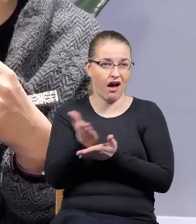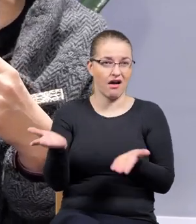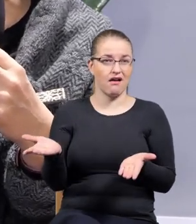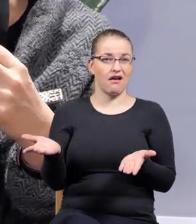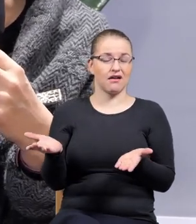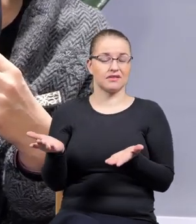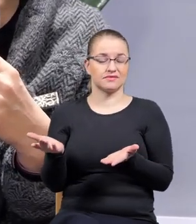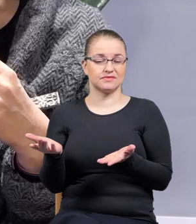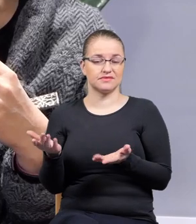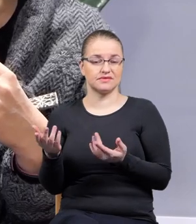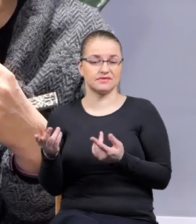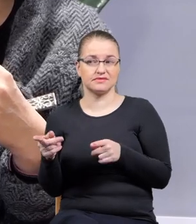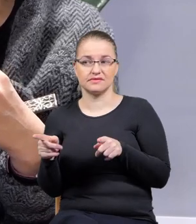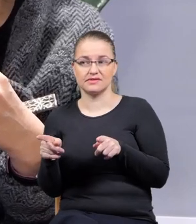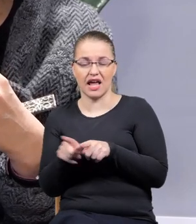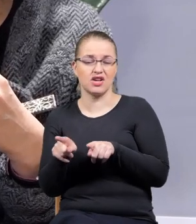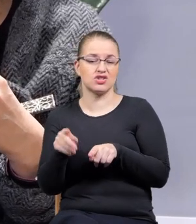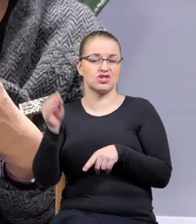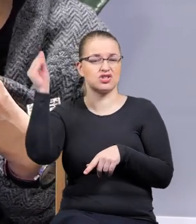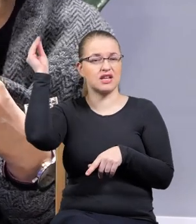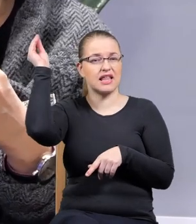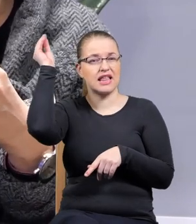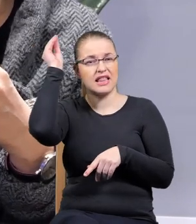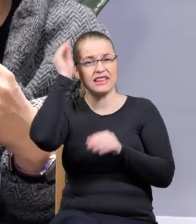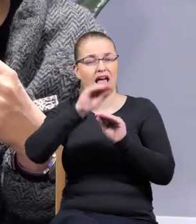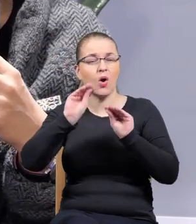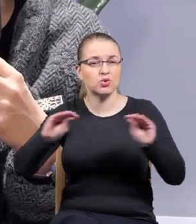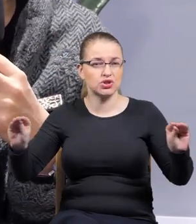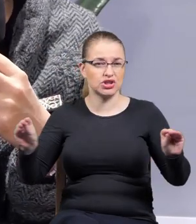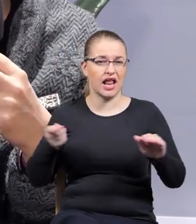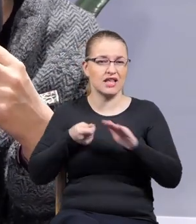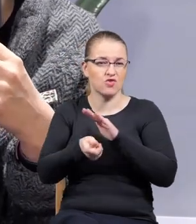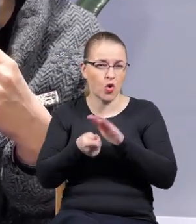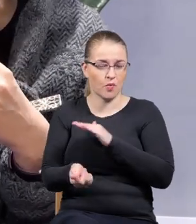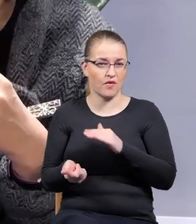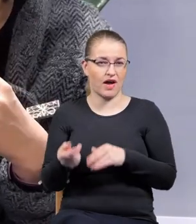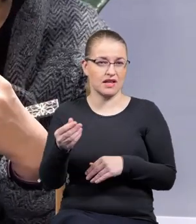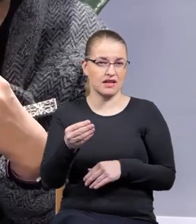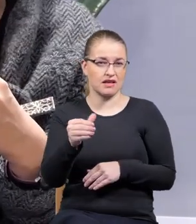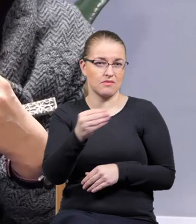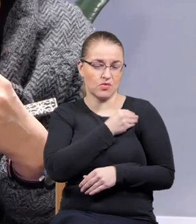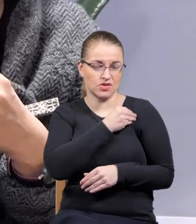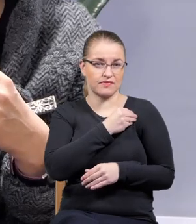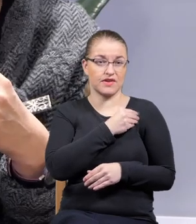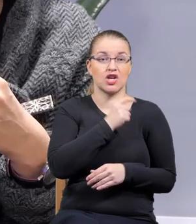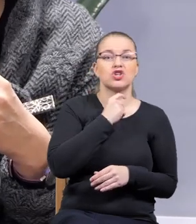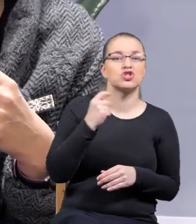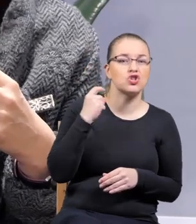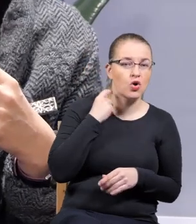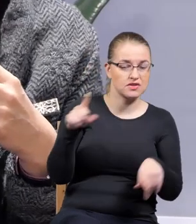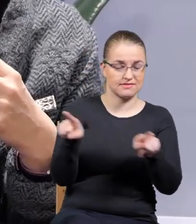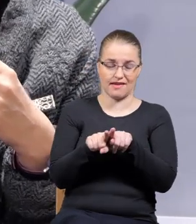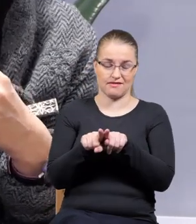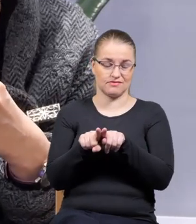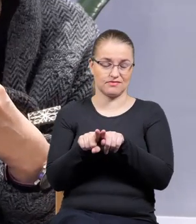jakby moralnie skorumpowanych nauczycieli, którzy coś takiego robią, czy katechetów, czy księdza na ambonie, czyli